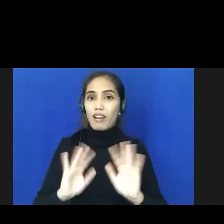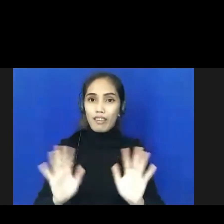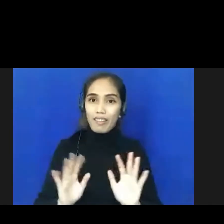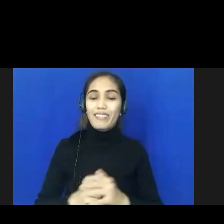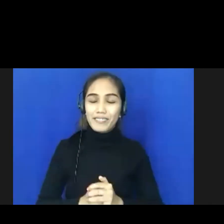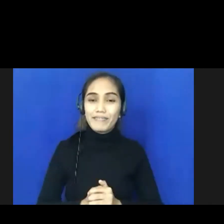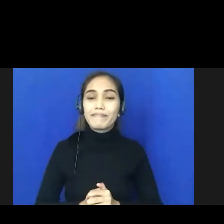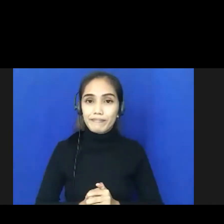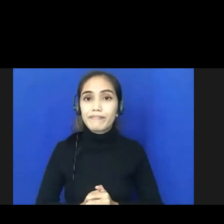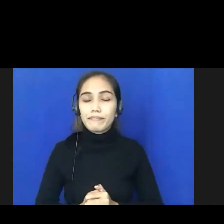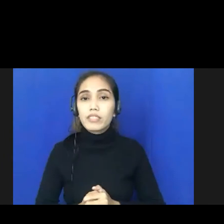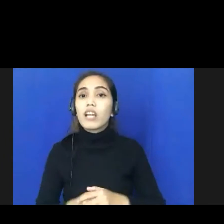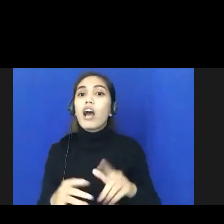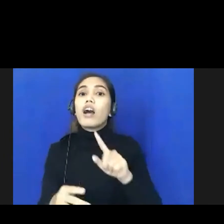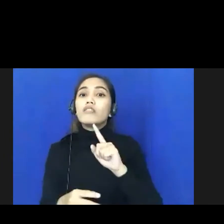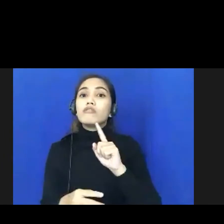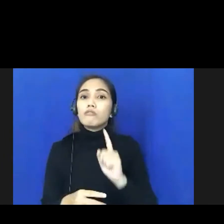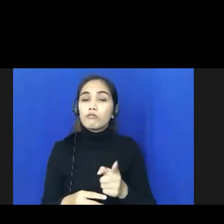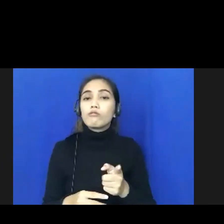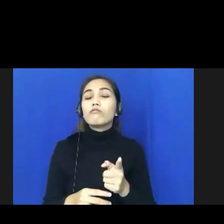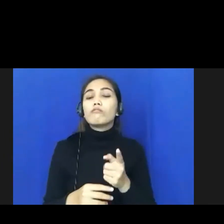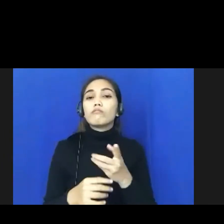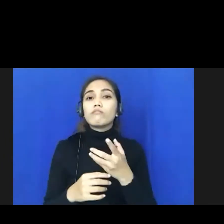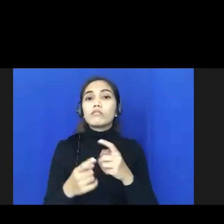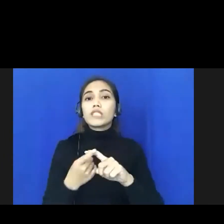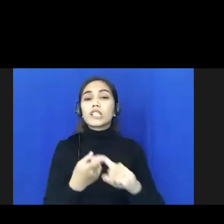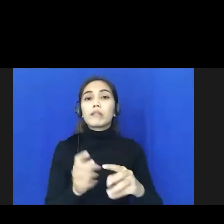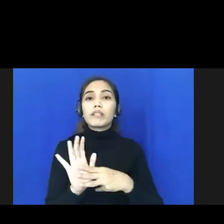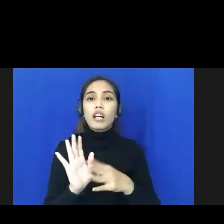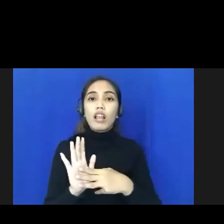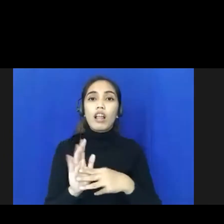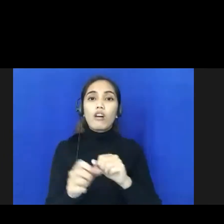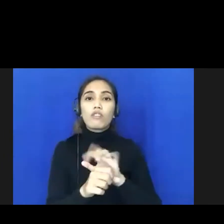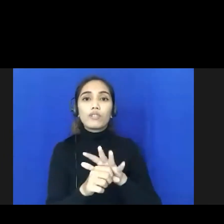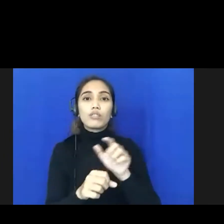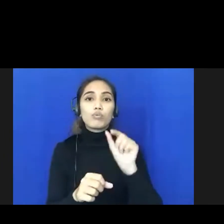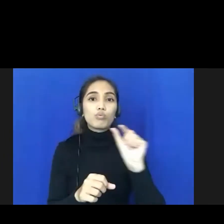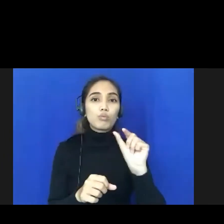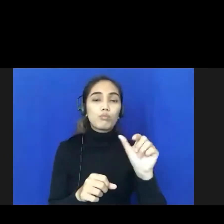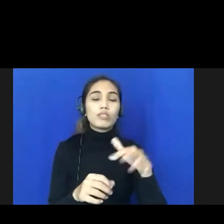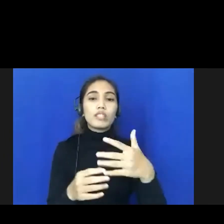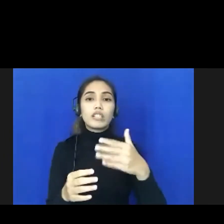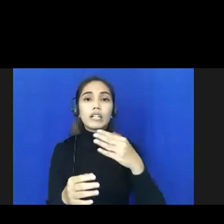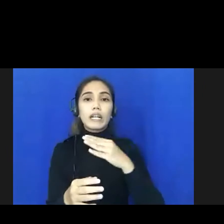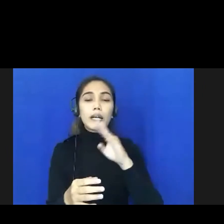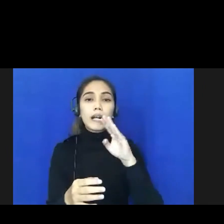nah barangkali hal-hal yang terkait masalah COVID secara umum di Kabupaten Sumbah Barat